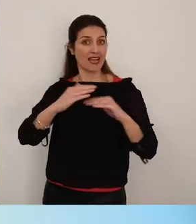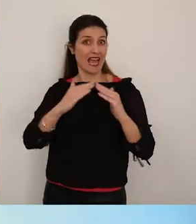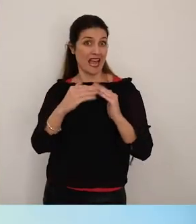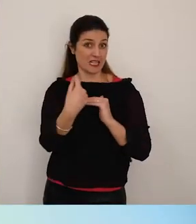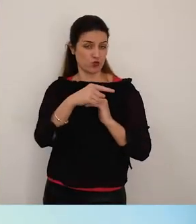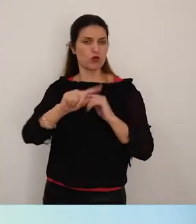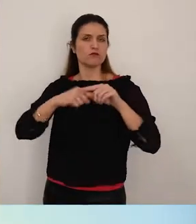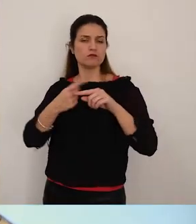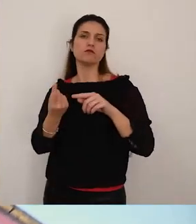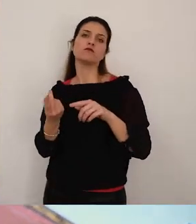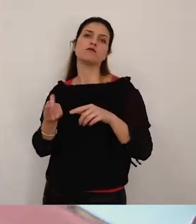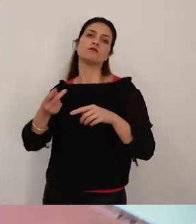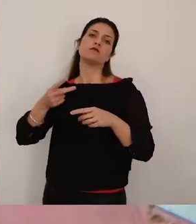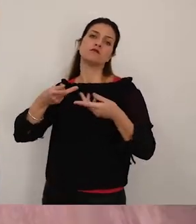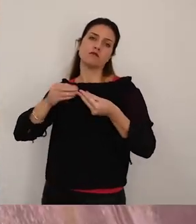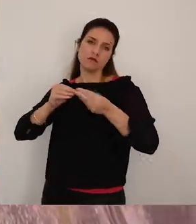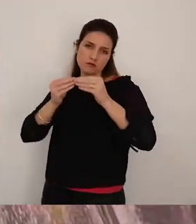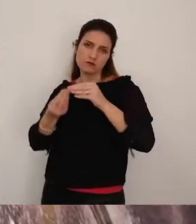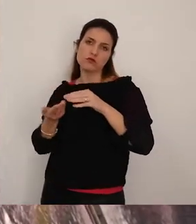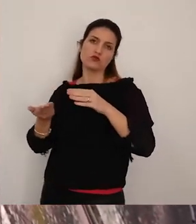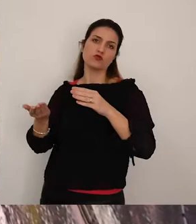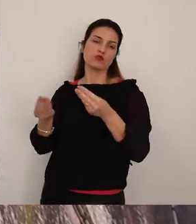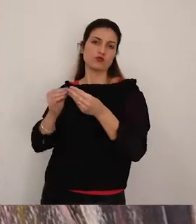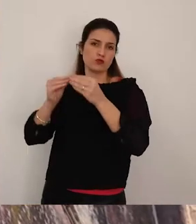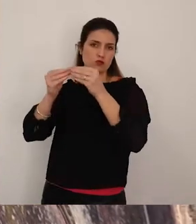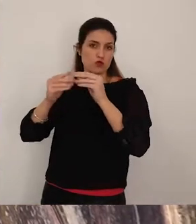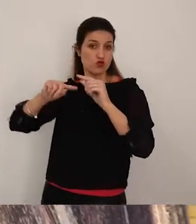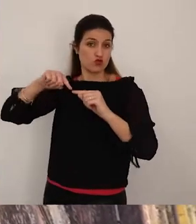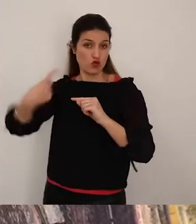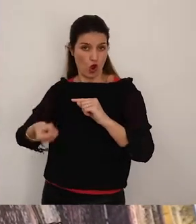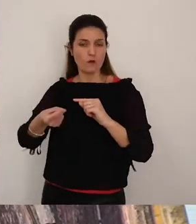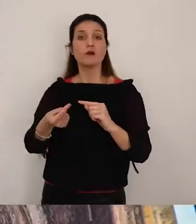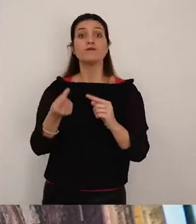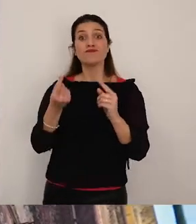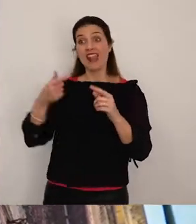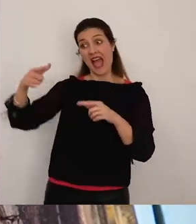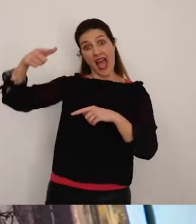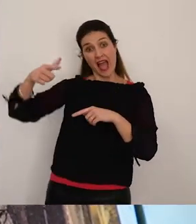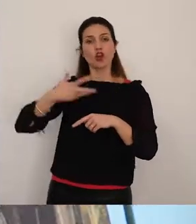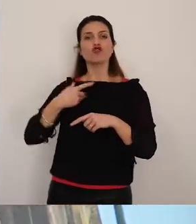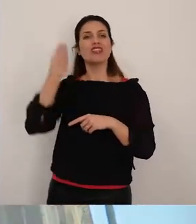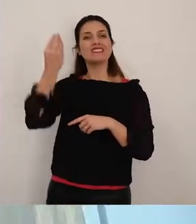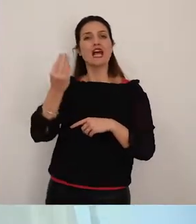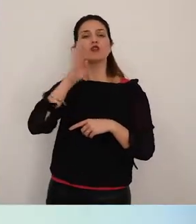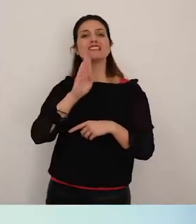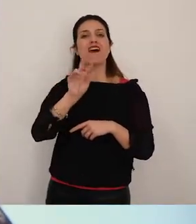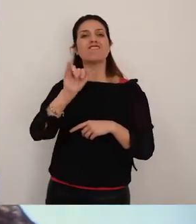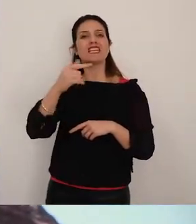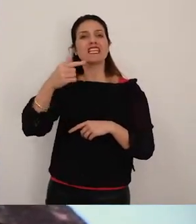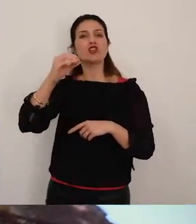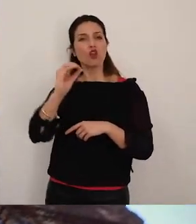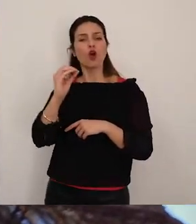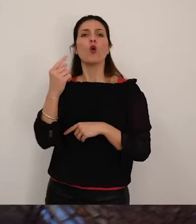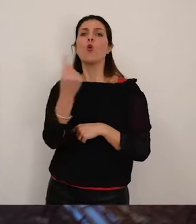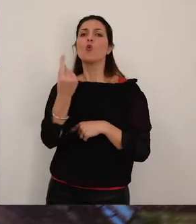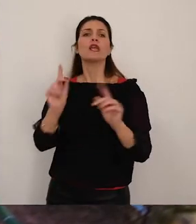sinistro della struttura si conserva la statua in pietra di San Vito, unica testimonianza sopravvissuta di un'antica cappella dedicata